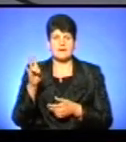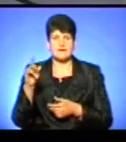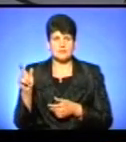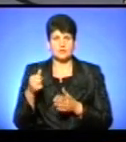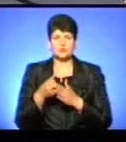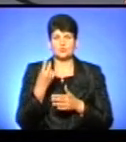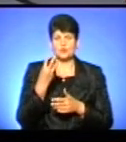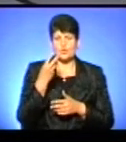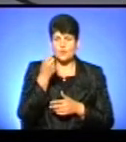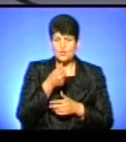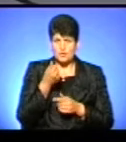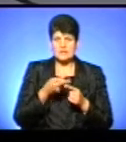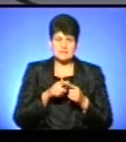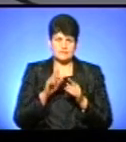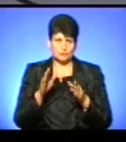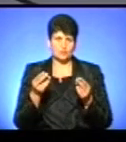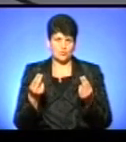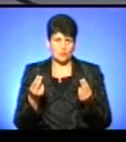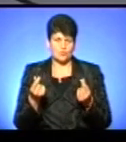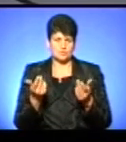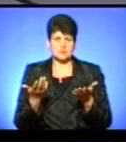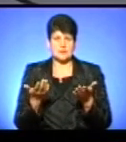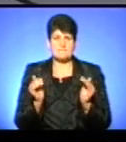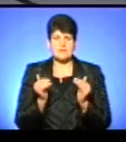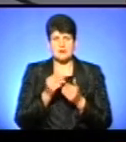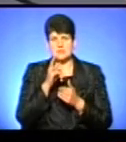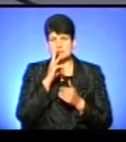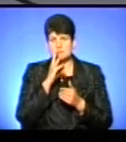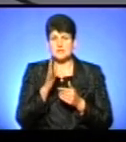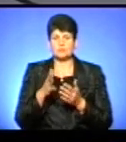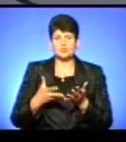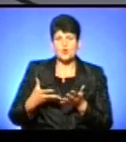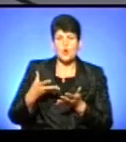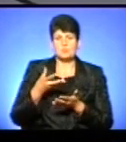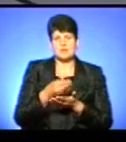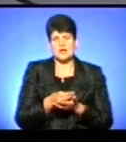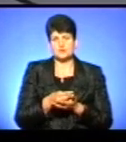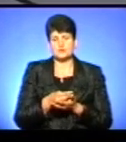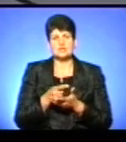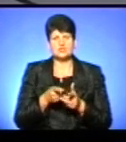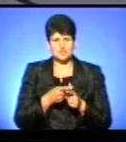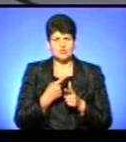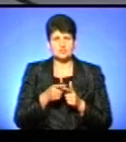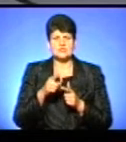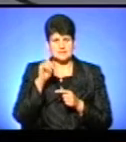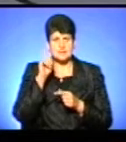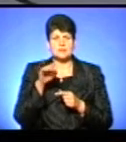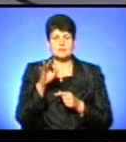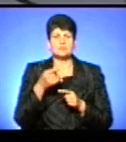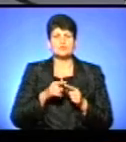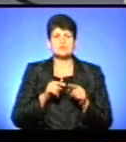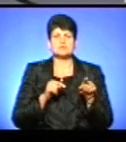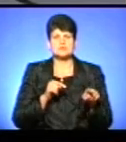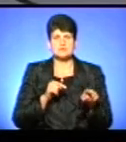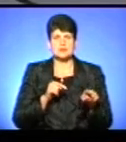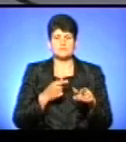трьох років. Так, це будуть певні кошти в межах мінімальної заробітної плати, які будуть оплачуватися. Чи відомо, що спрацюється тери, тому що